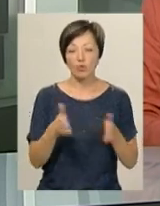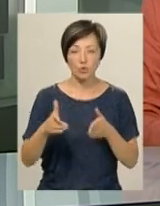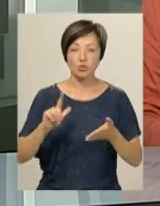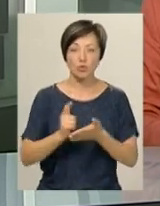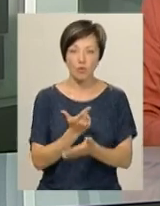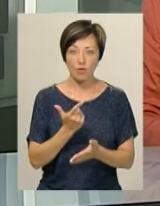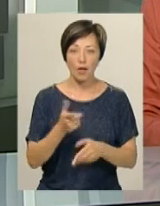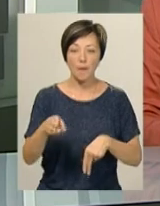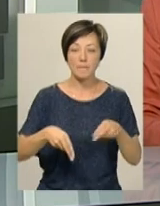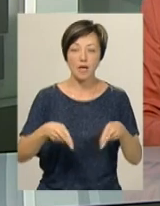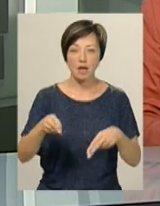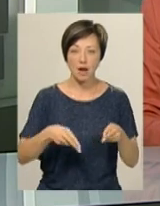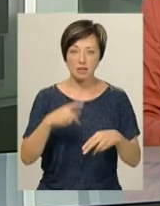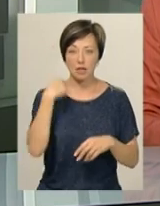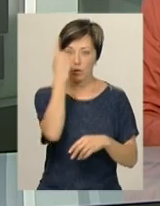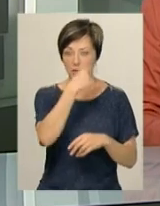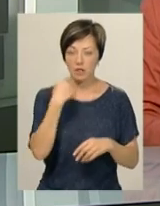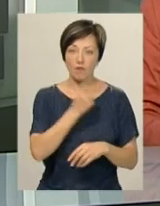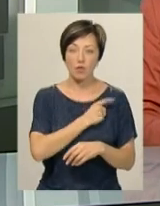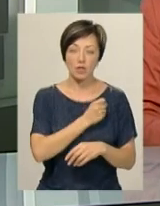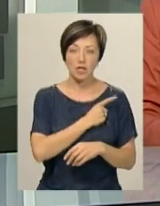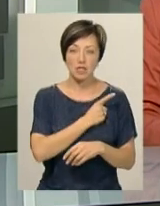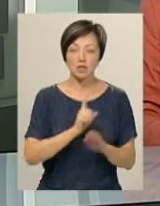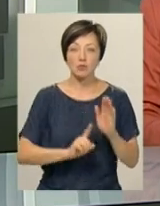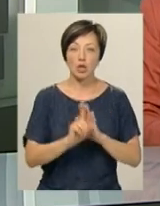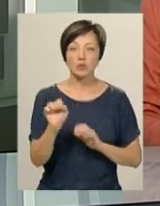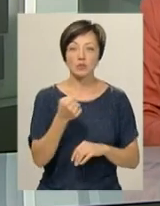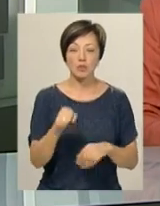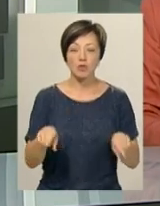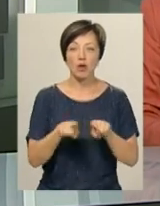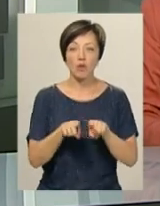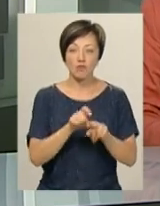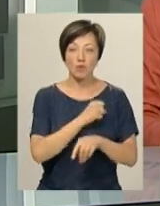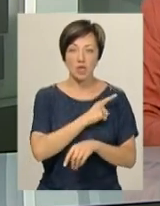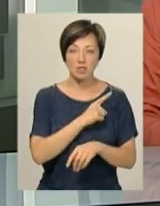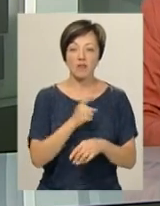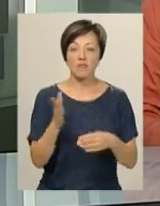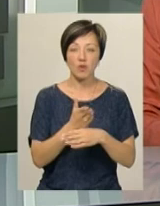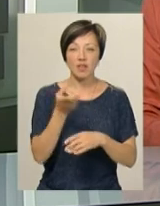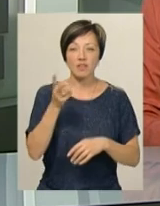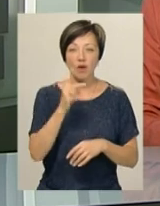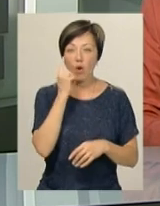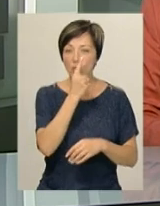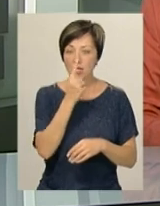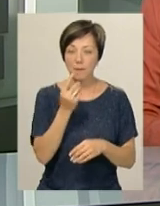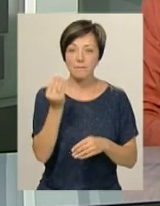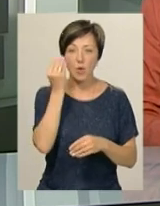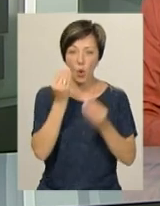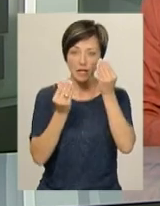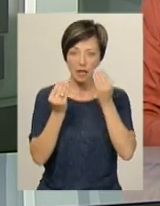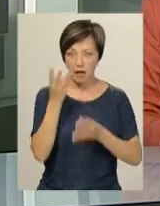чергової пластичної операції на обличчі в Одесі. На початку серпня також в Одесі йому вже виготовили два очні протези.